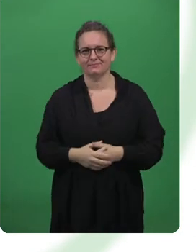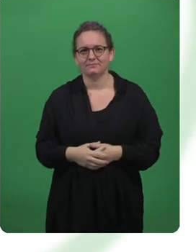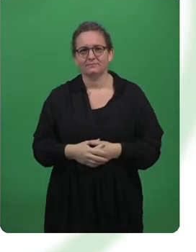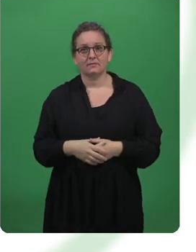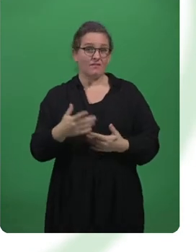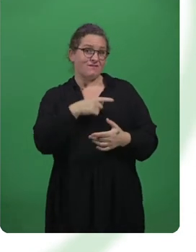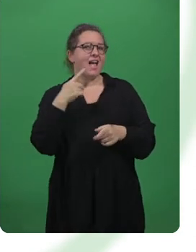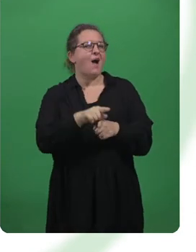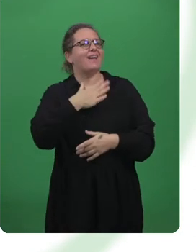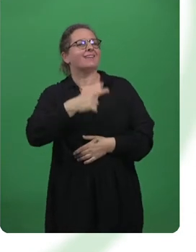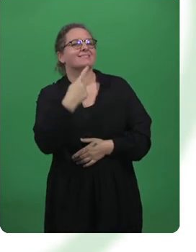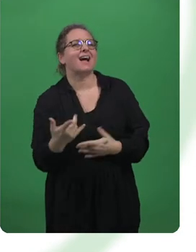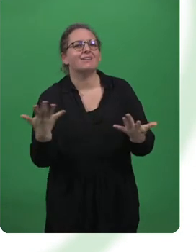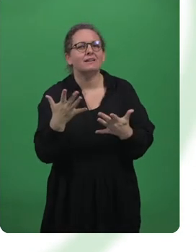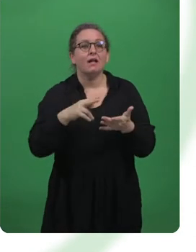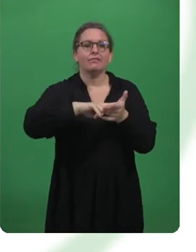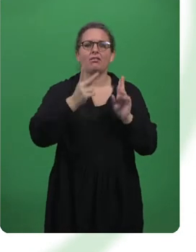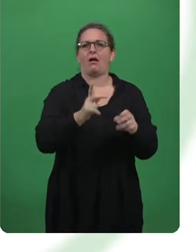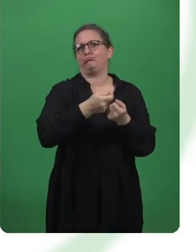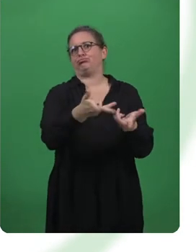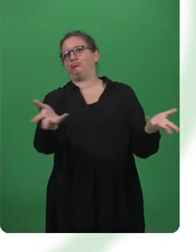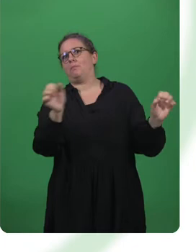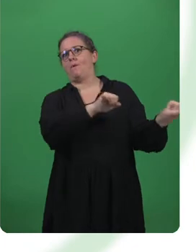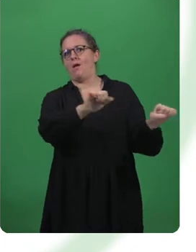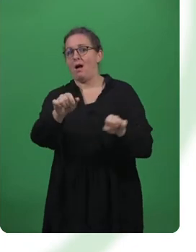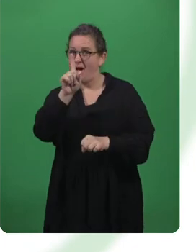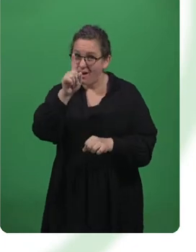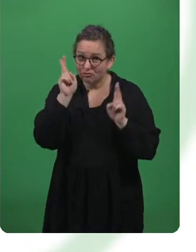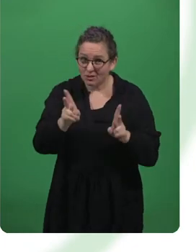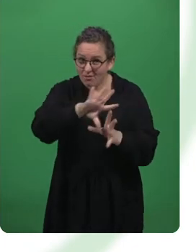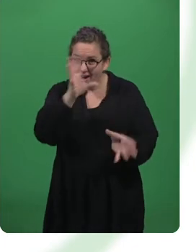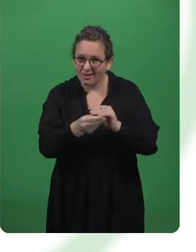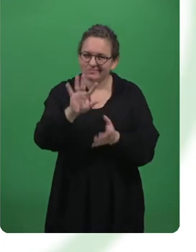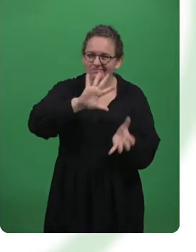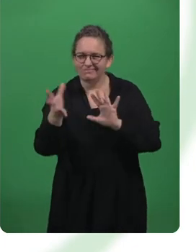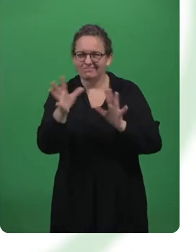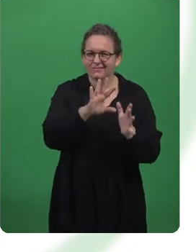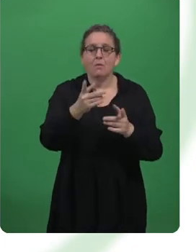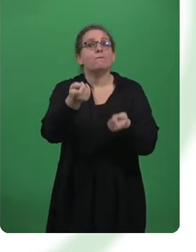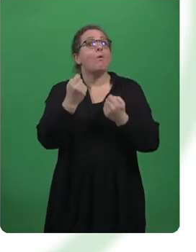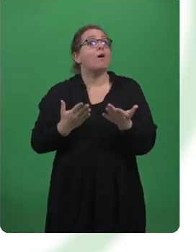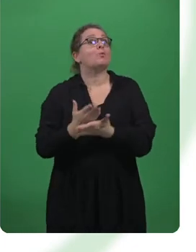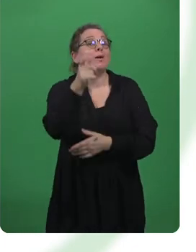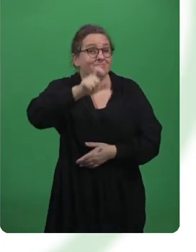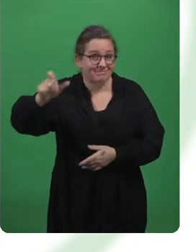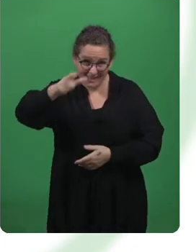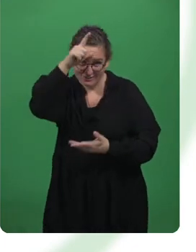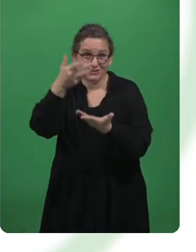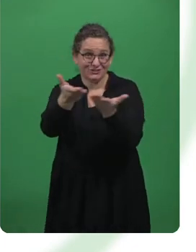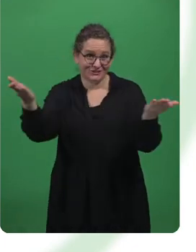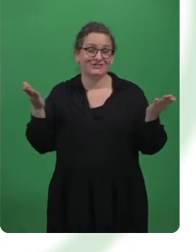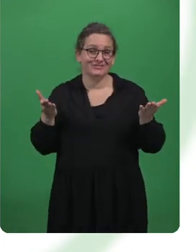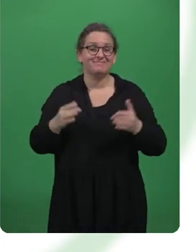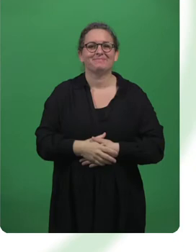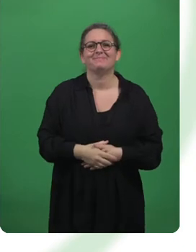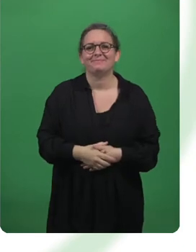einzubeziehen. Wir sagen dazu gern, die Technik macht vieles möglich. Das stimmt aber nur zum Teil. Denn